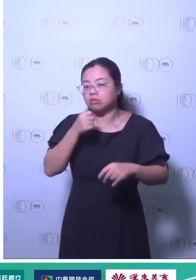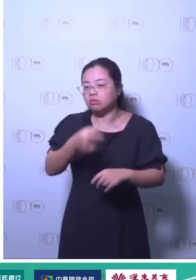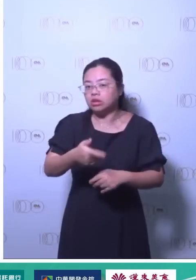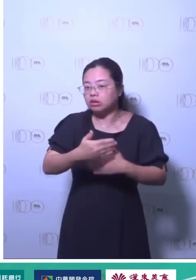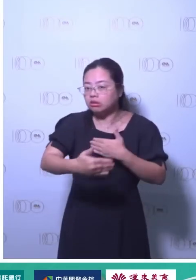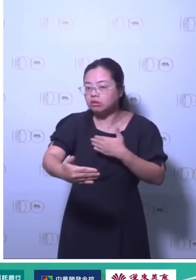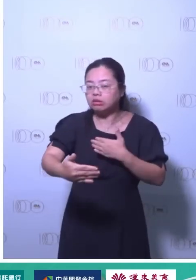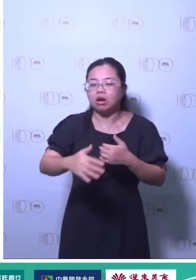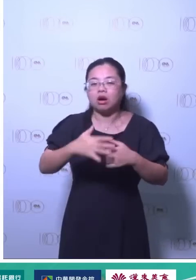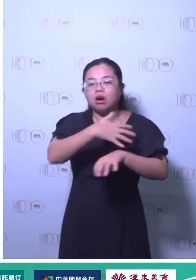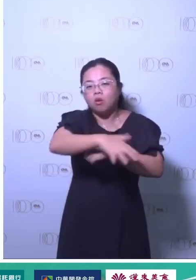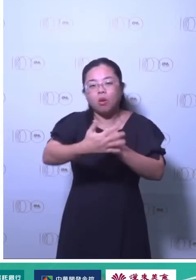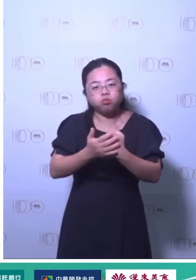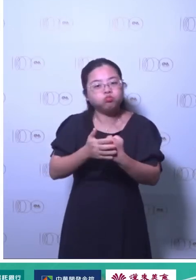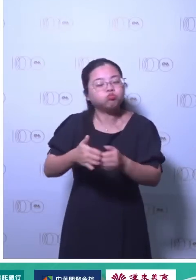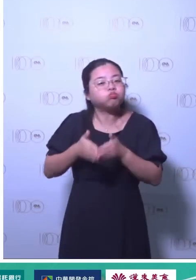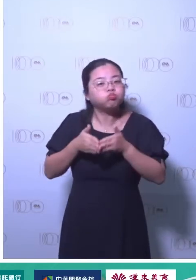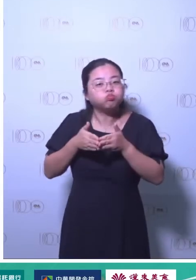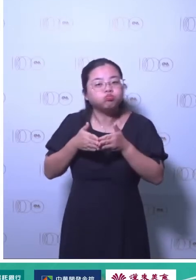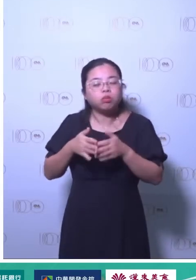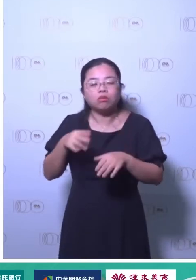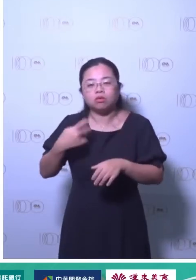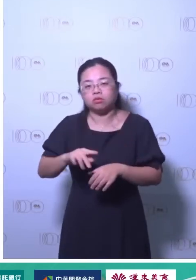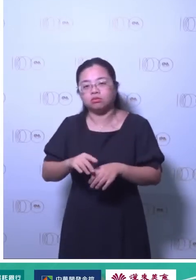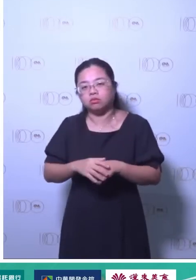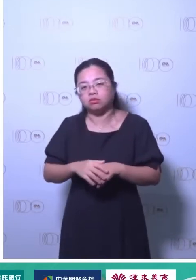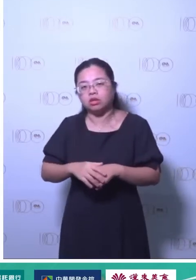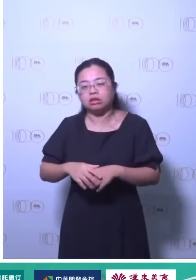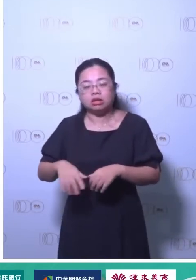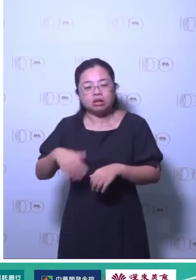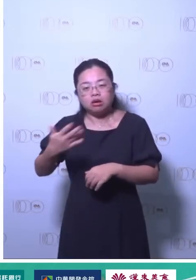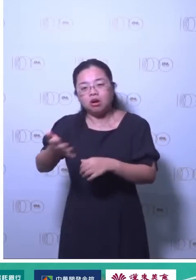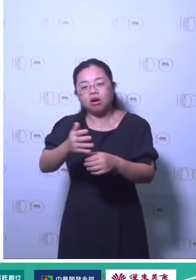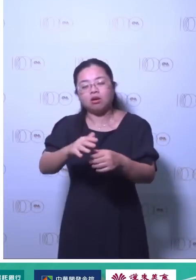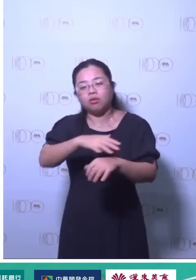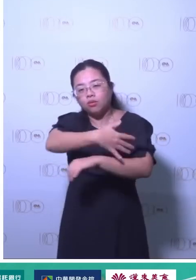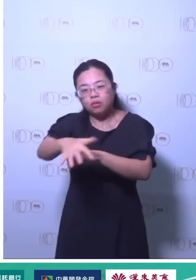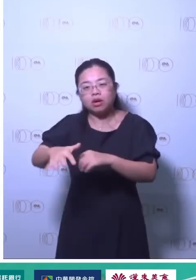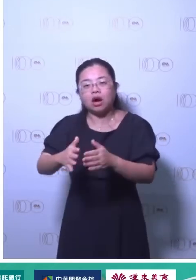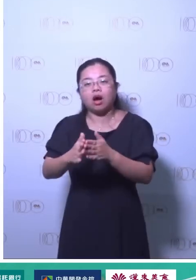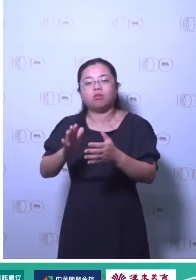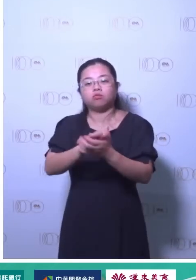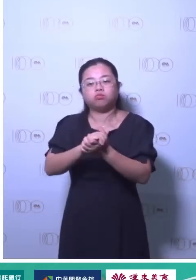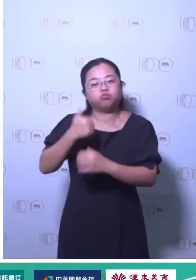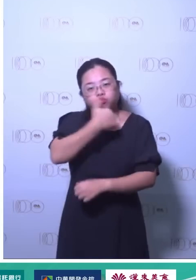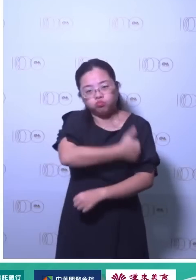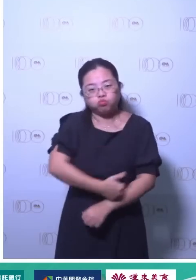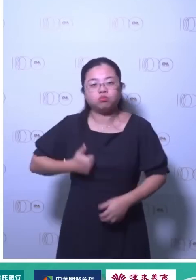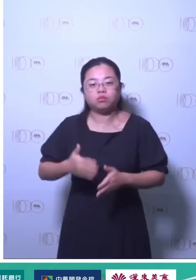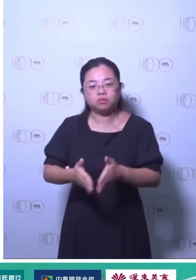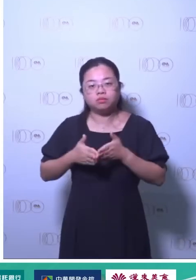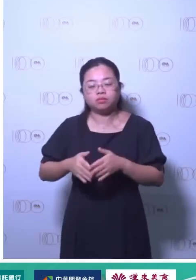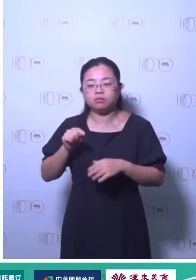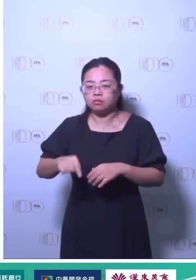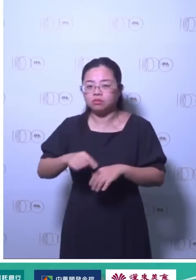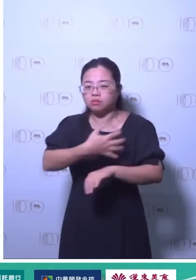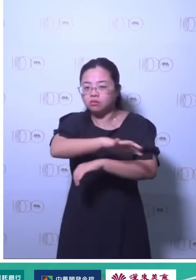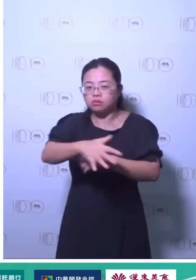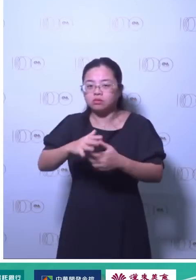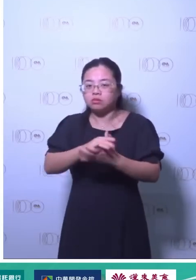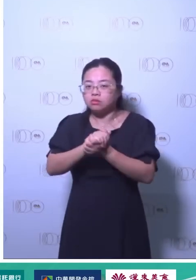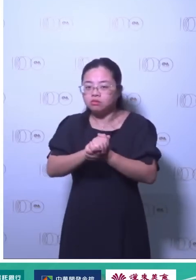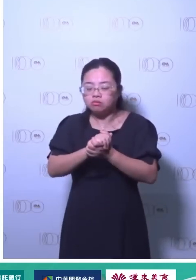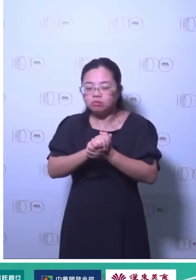点麻烦那当然还有第四个是消费者可能会对你要求因为消费者现在的偏好开始改变他们可能会